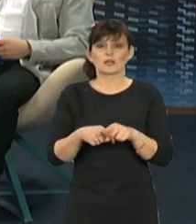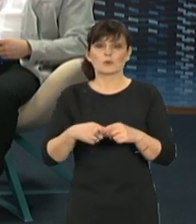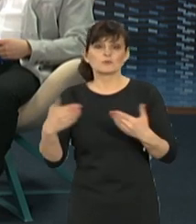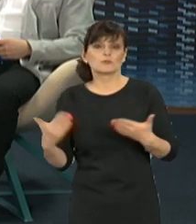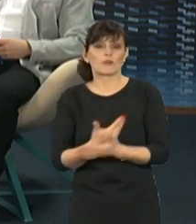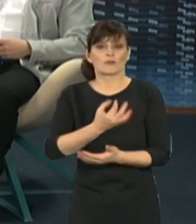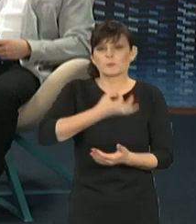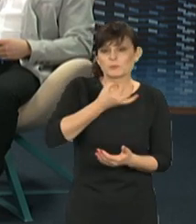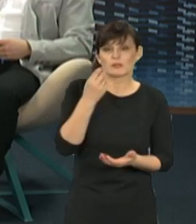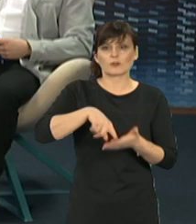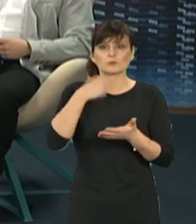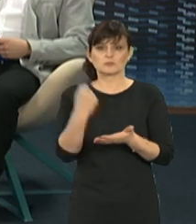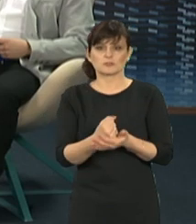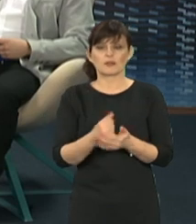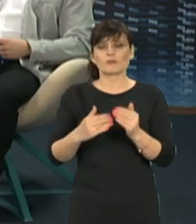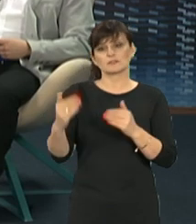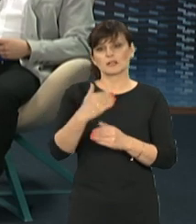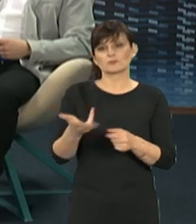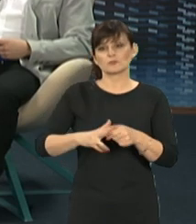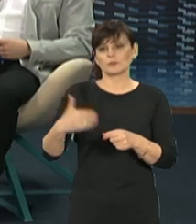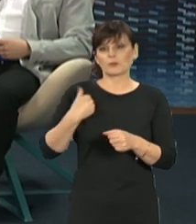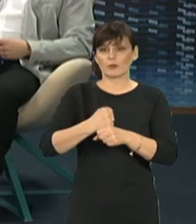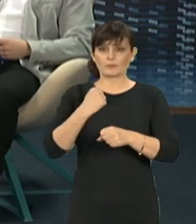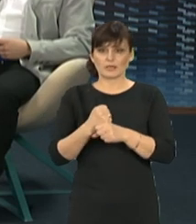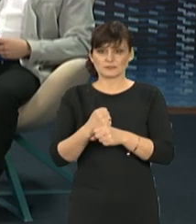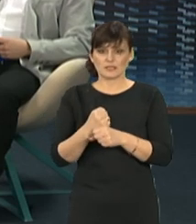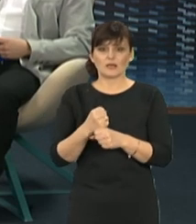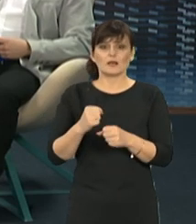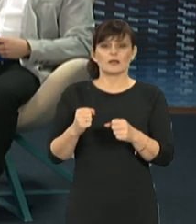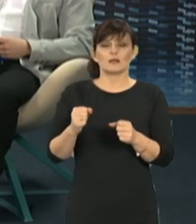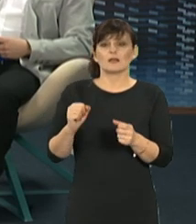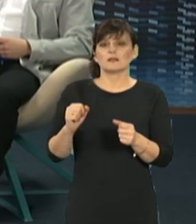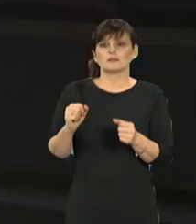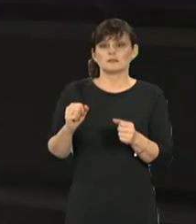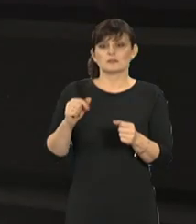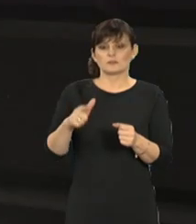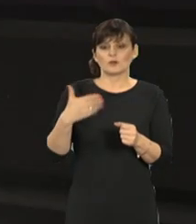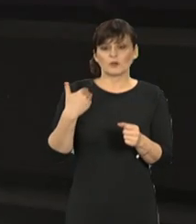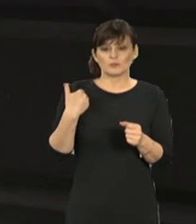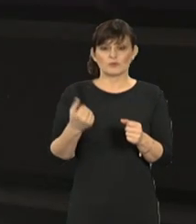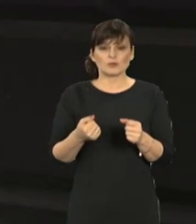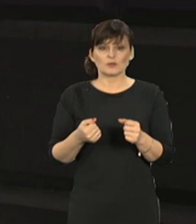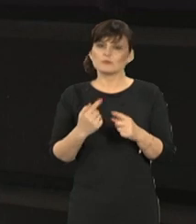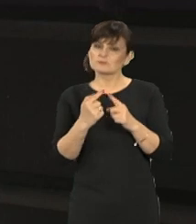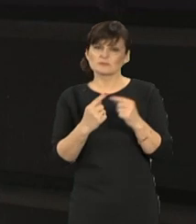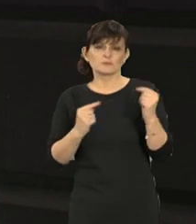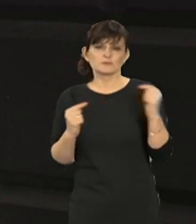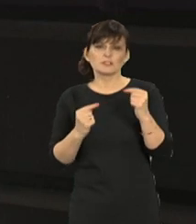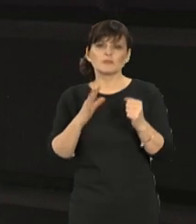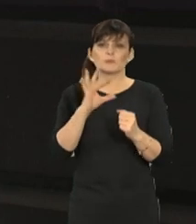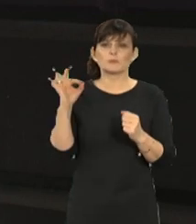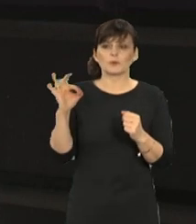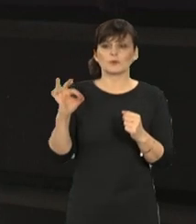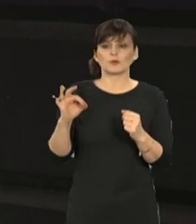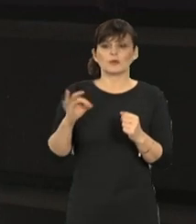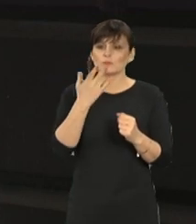właśnie dalej tej ustawy, na którą pracowali parlamentarzyści, ale była ona dosyć kontrowersyjna, bo